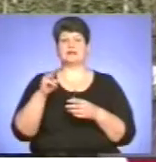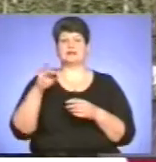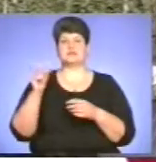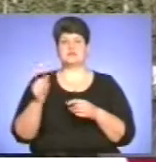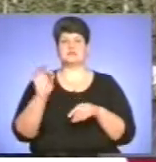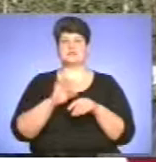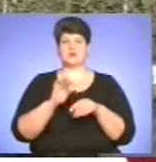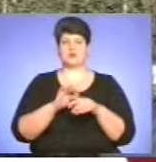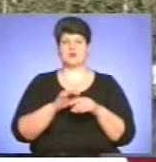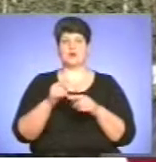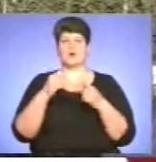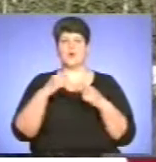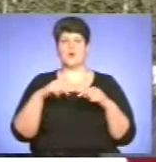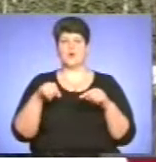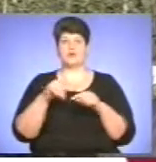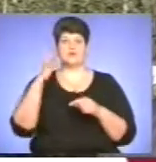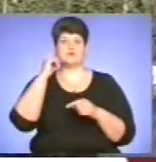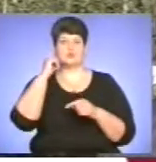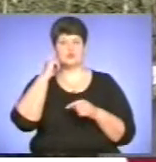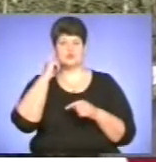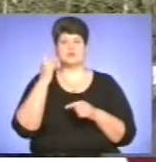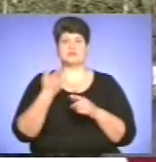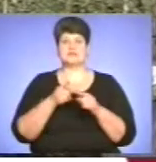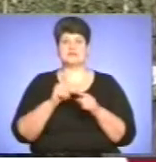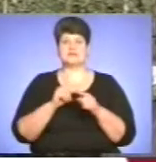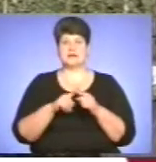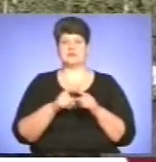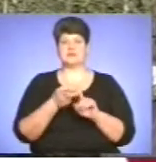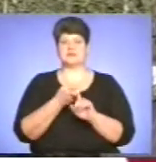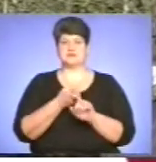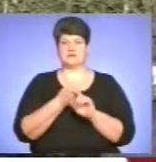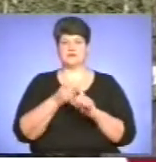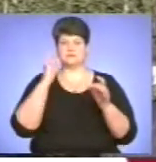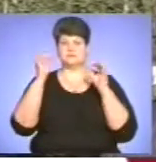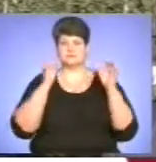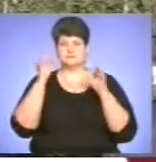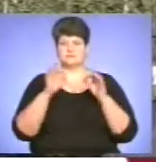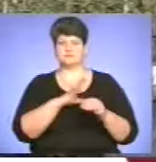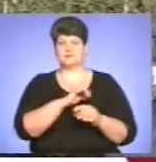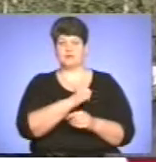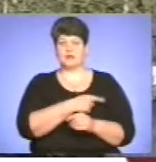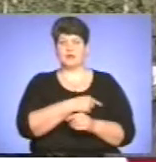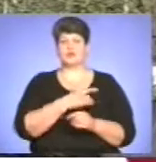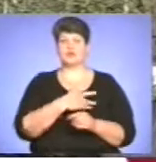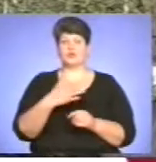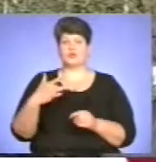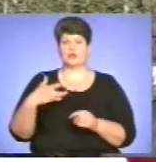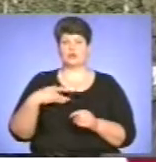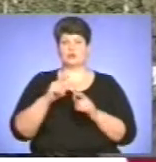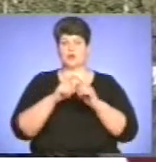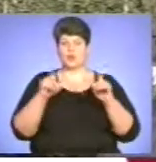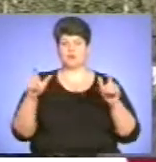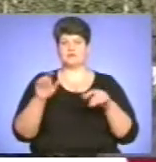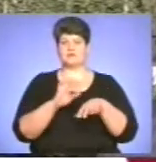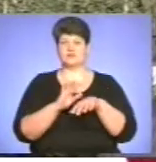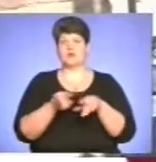шумовий фактор впливає. А, звичайно, протитуберкульозний диспансер – це якраз люди працюють з хворими на туберкульоз і інколи теж отримують